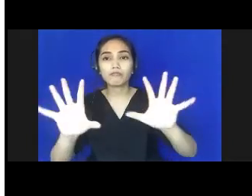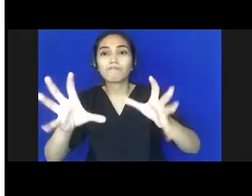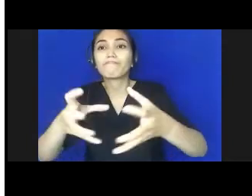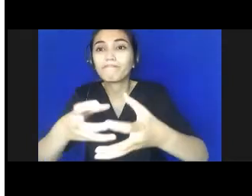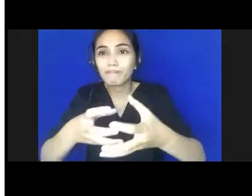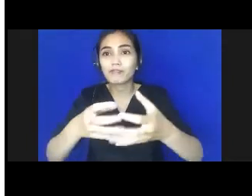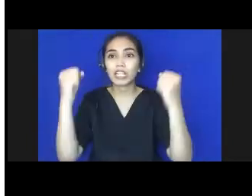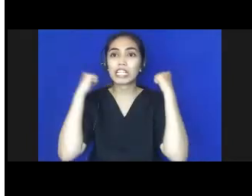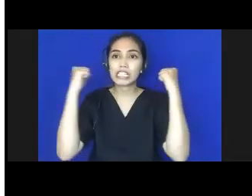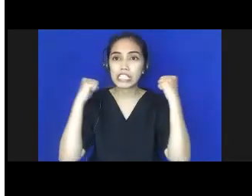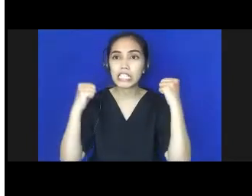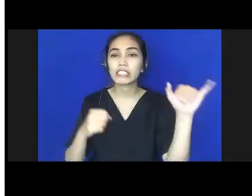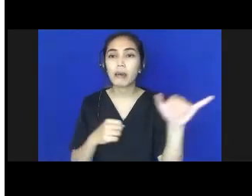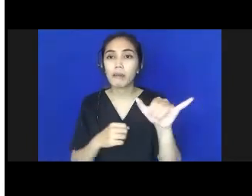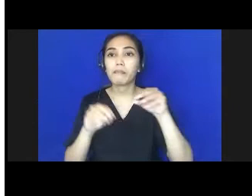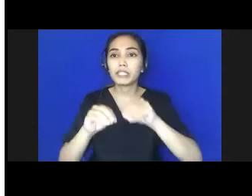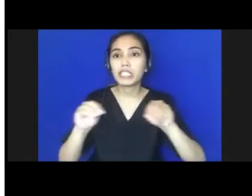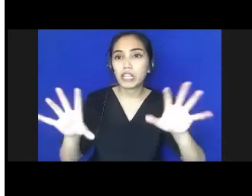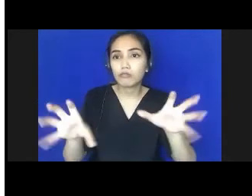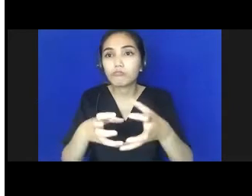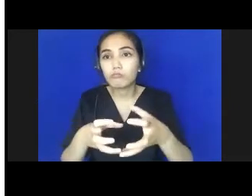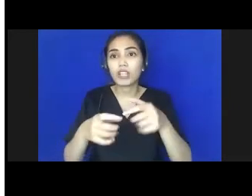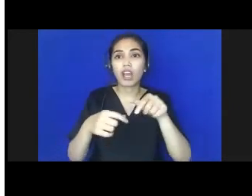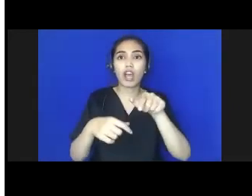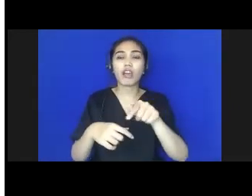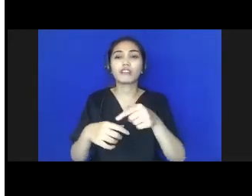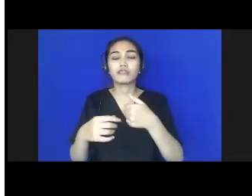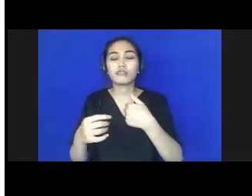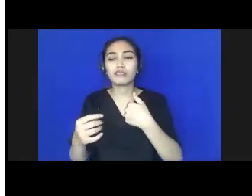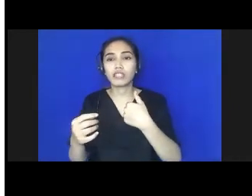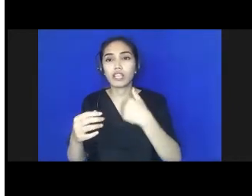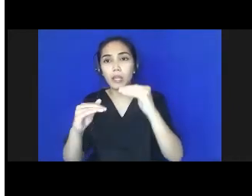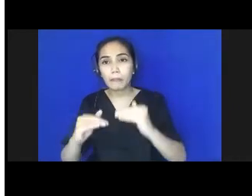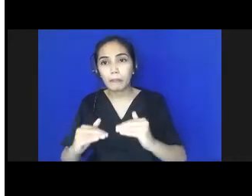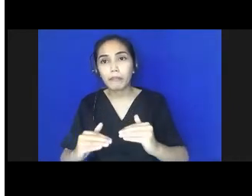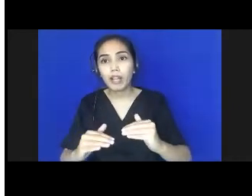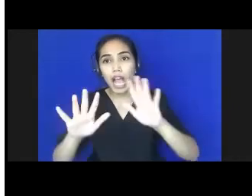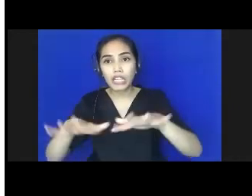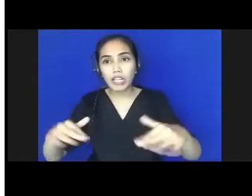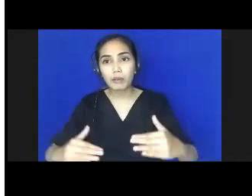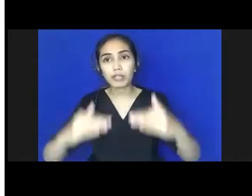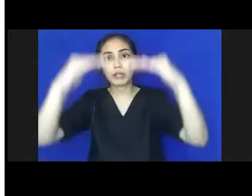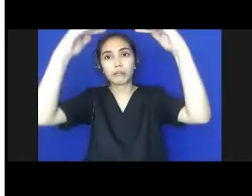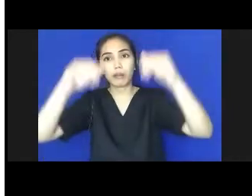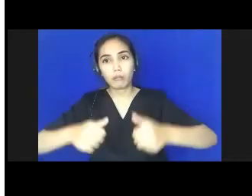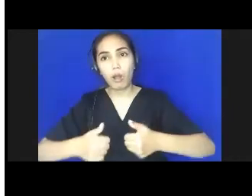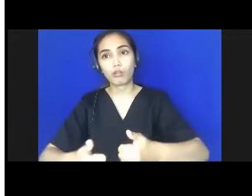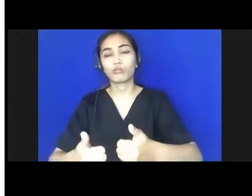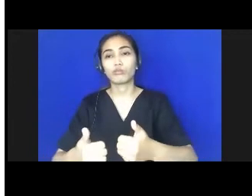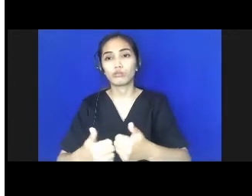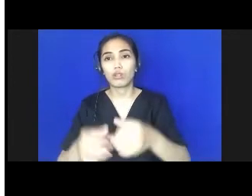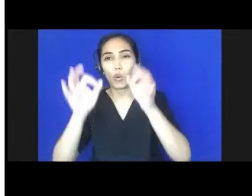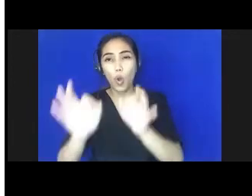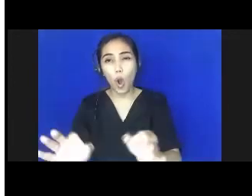diatasi secara bersamaan dan kita sedang melakukan itu dengan pengembangan anak usia dini holistik